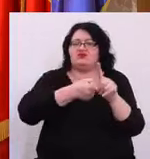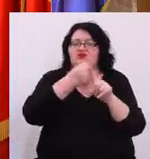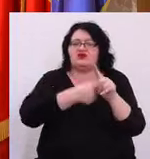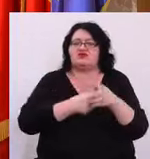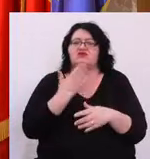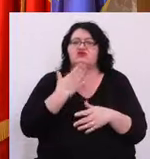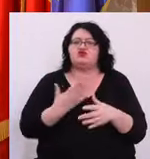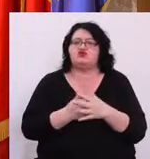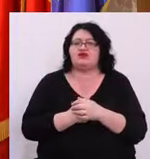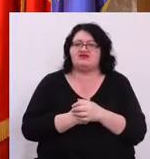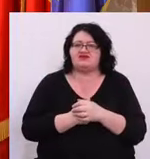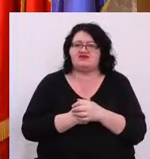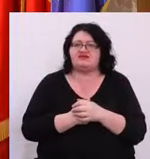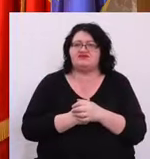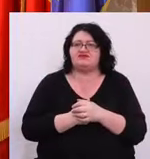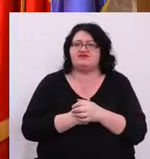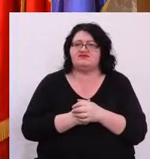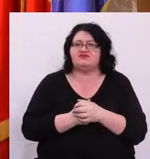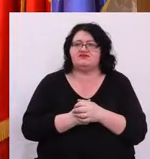Vă mulțumesc